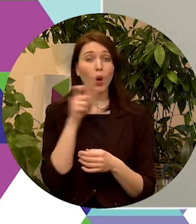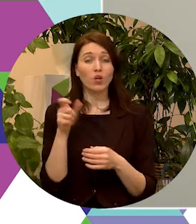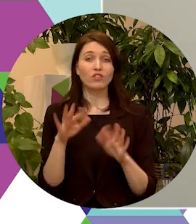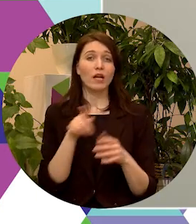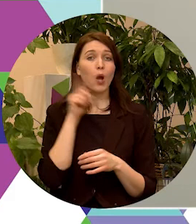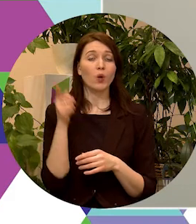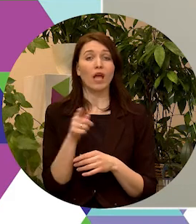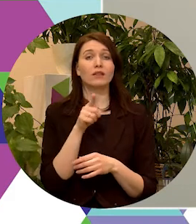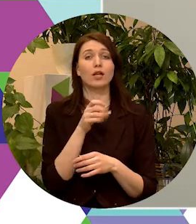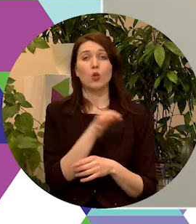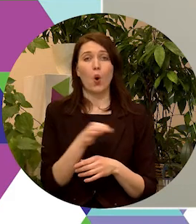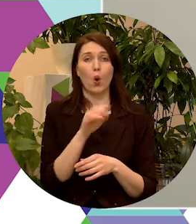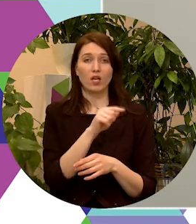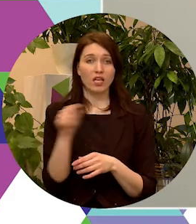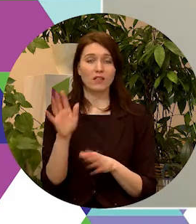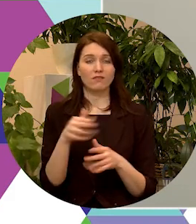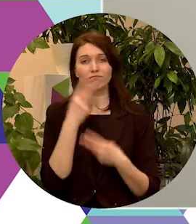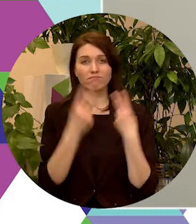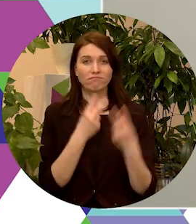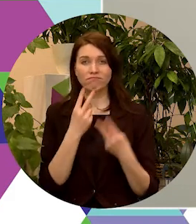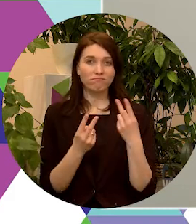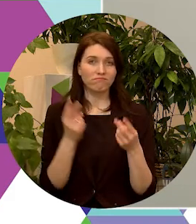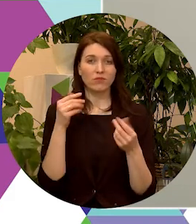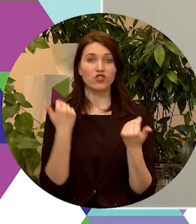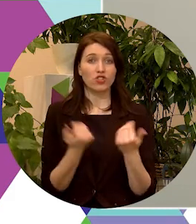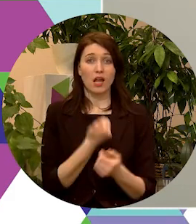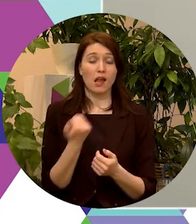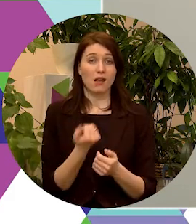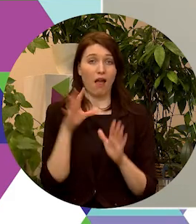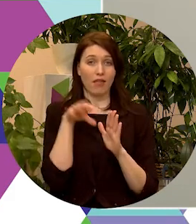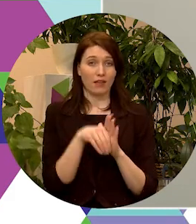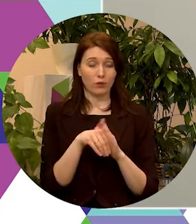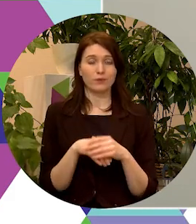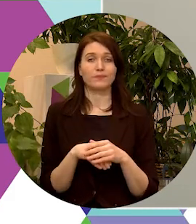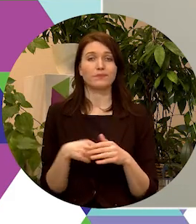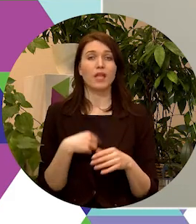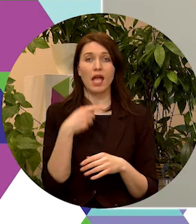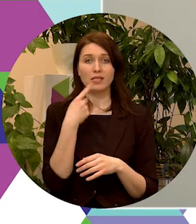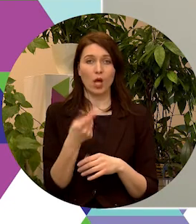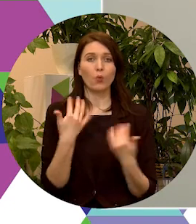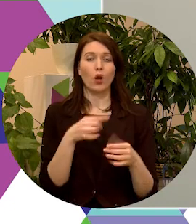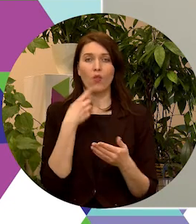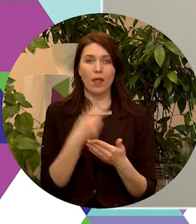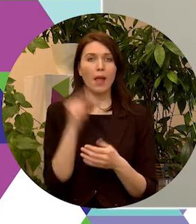organizācijas varētu skatīties šī gada ietveros? Nu, vispirms, es teiktu, tā ir jau minētā mācība mobilitāte,